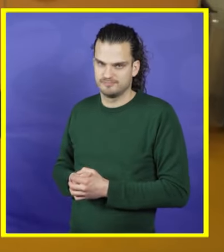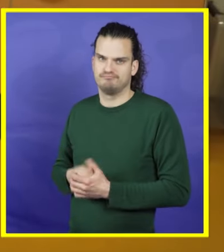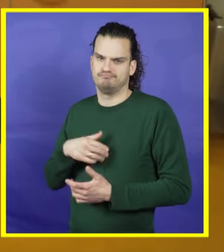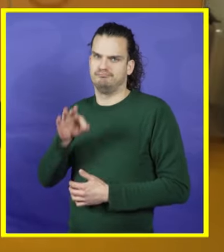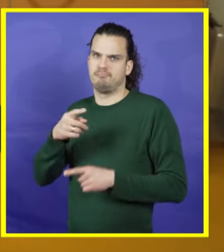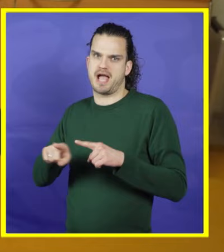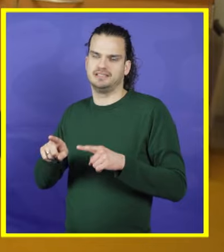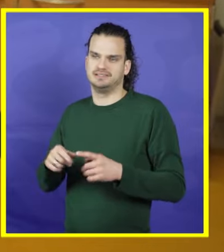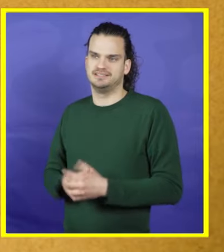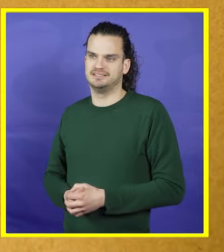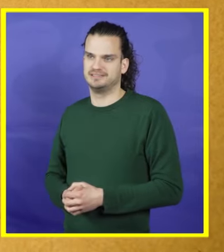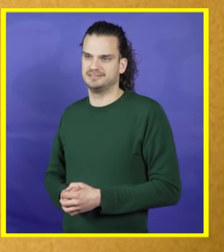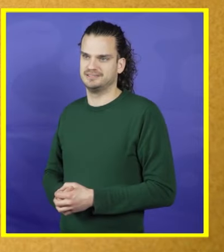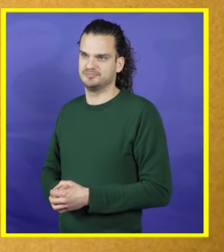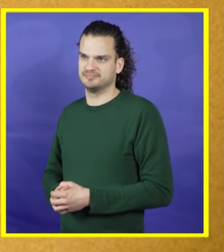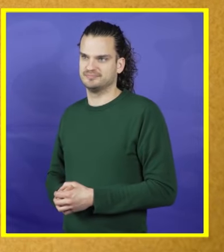Pa. Ja.